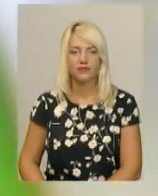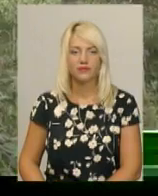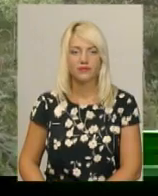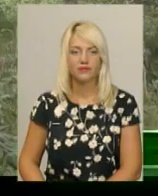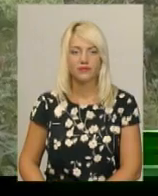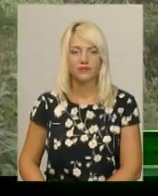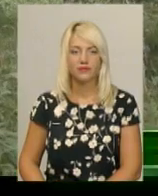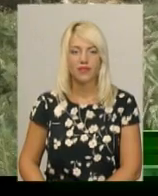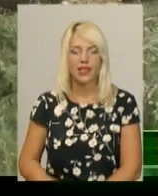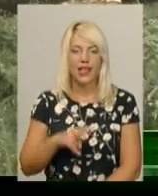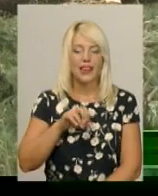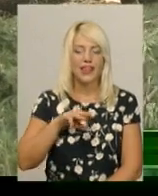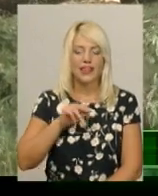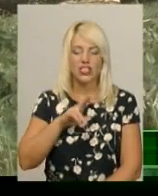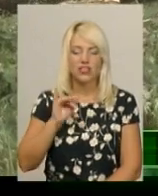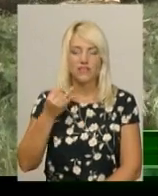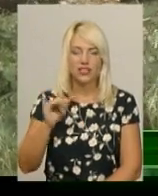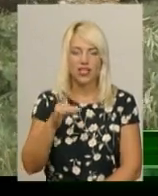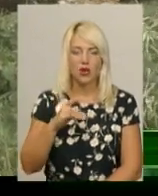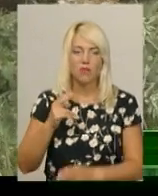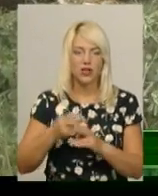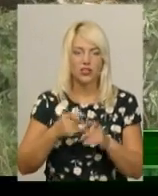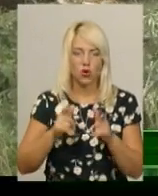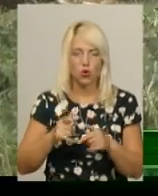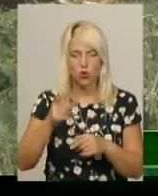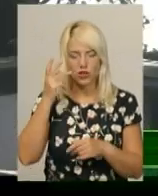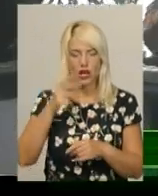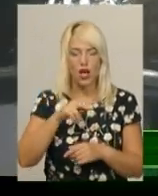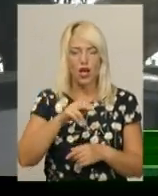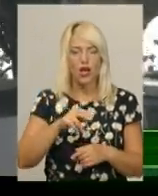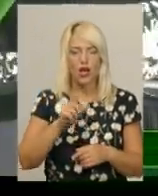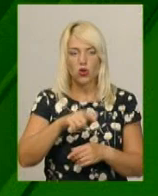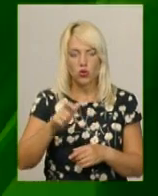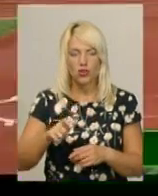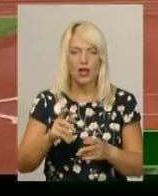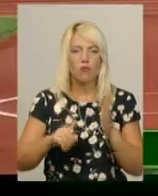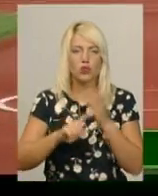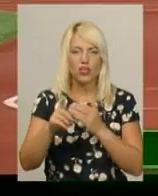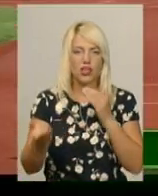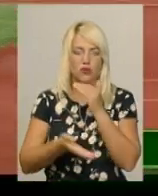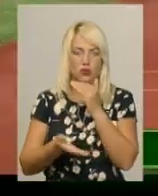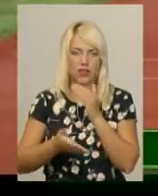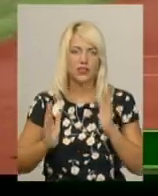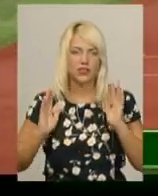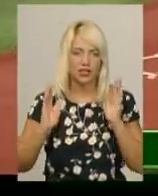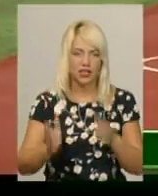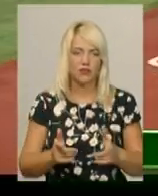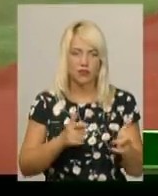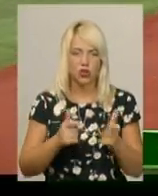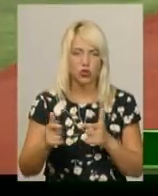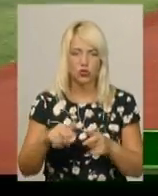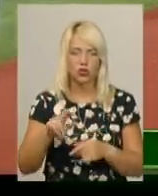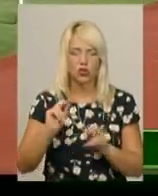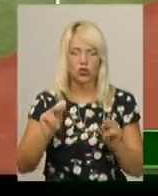У Литичівському районі без згоди жителів села Подільське почали різати тополь вздовж дороги. Підготовка українських стрибунів до Чемпіонату